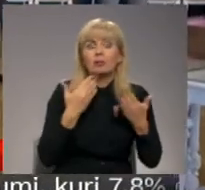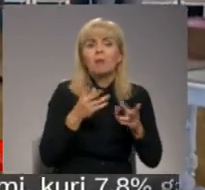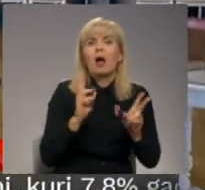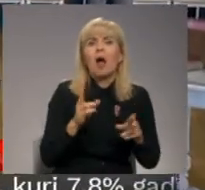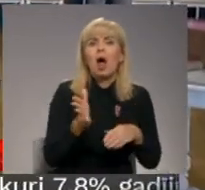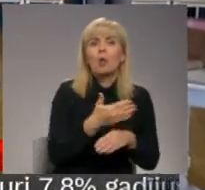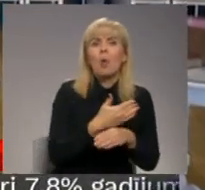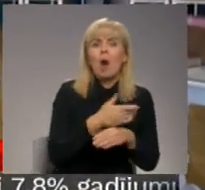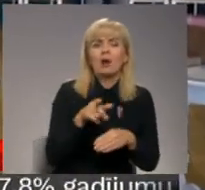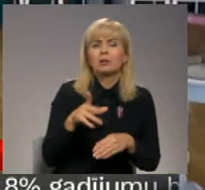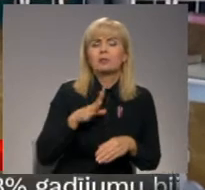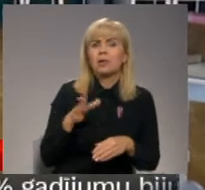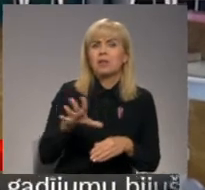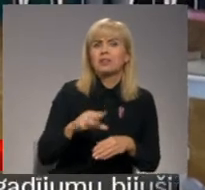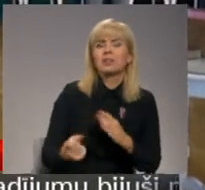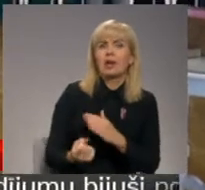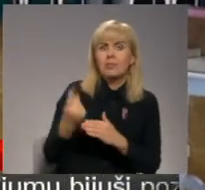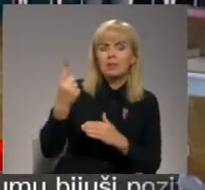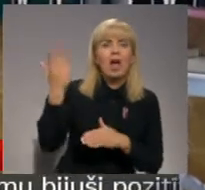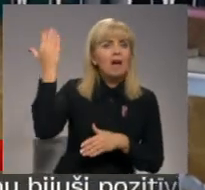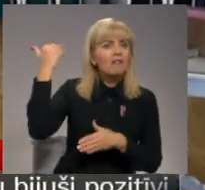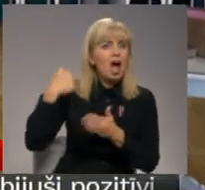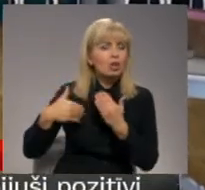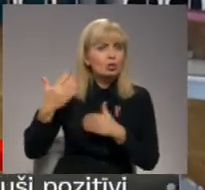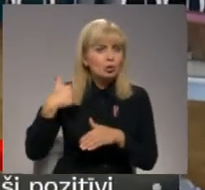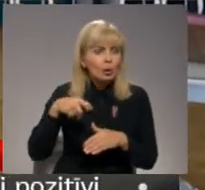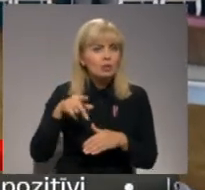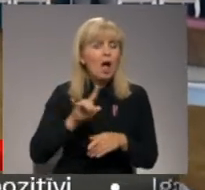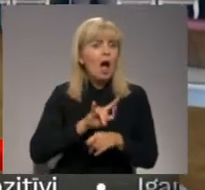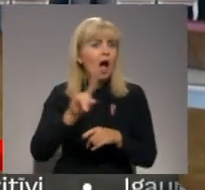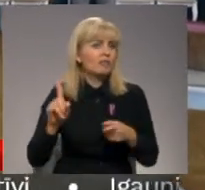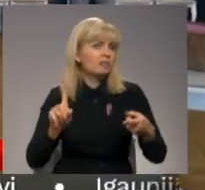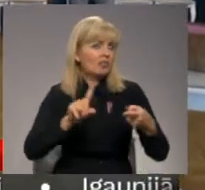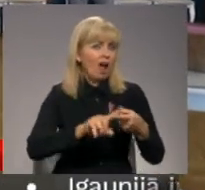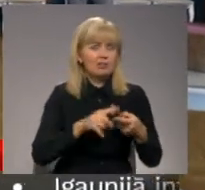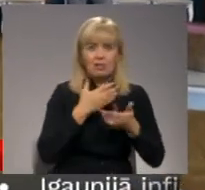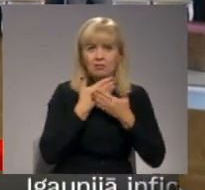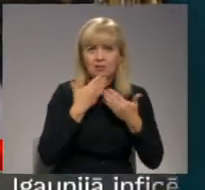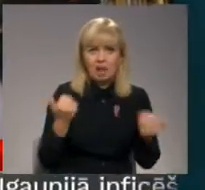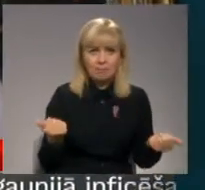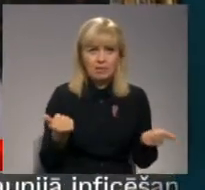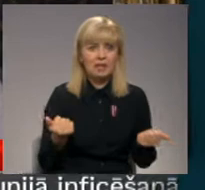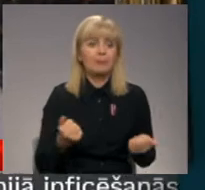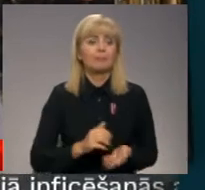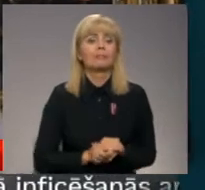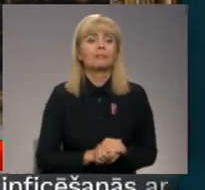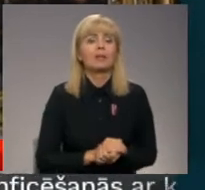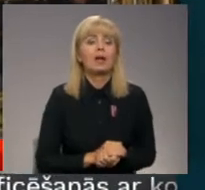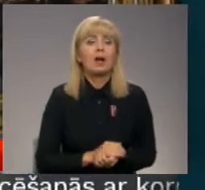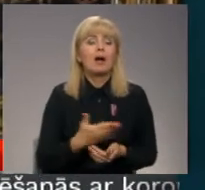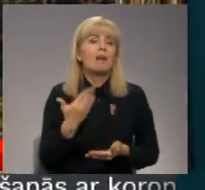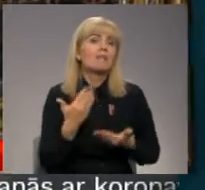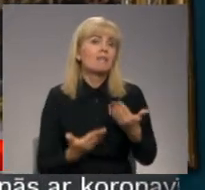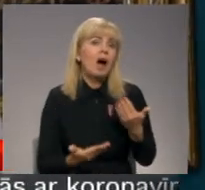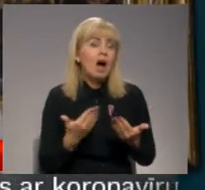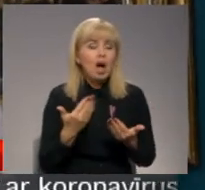kā karogs nonāca ģimenei, jo vēsturiski neviens no ģimenes ar aviāciju nēsot bijis saistīts. Versija